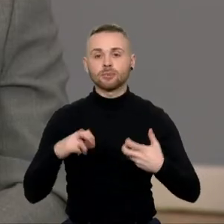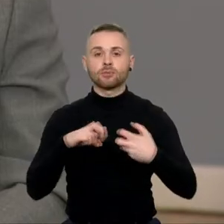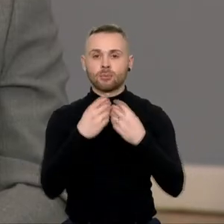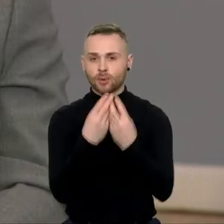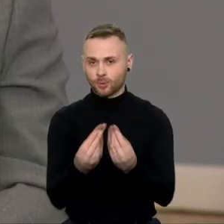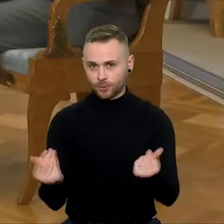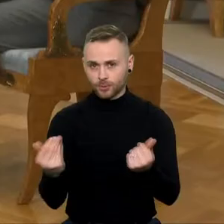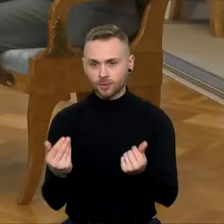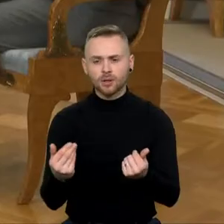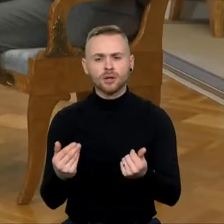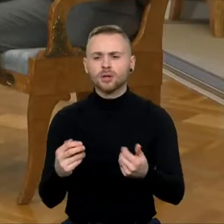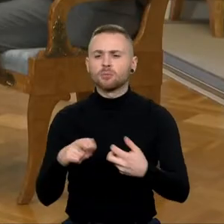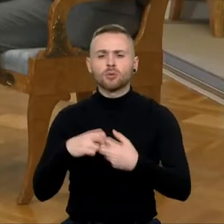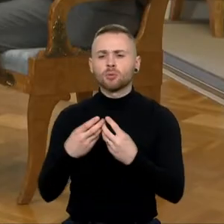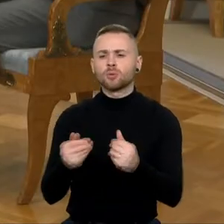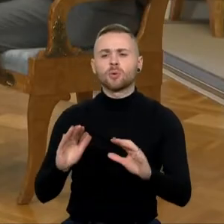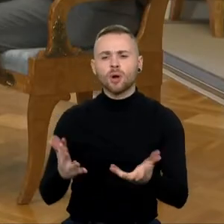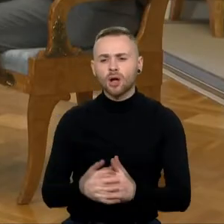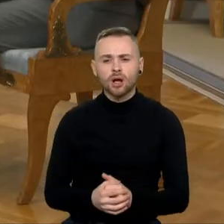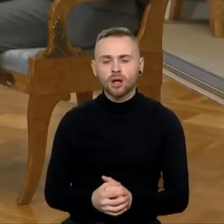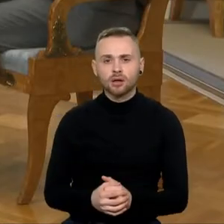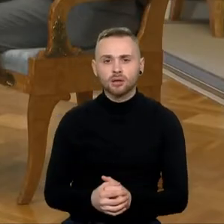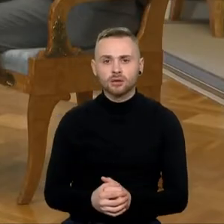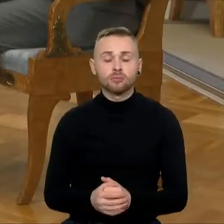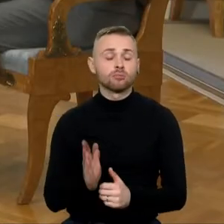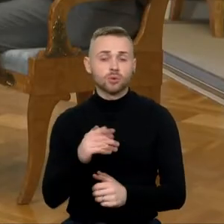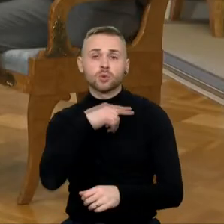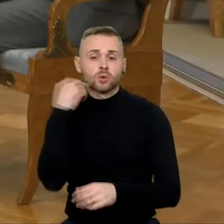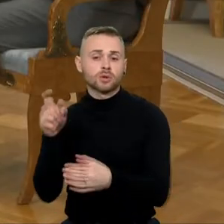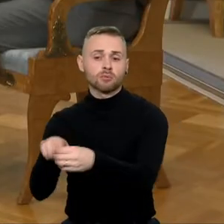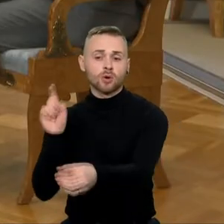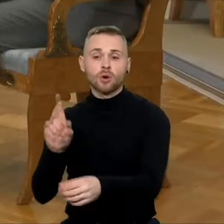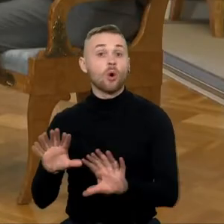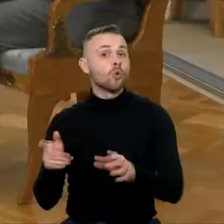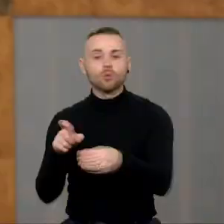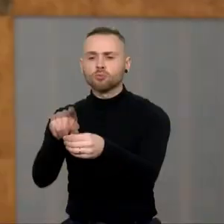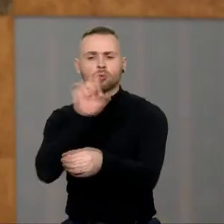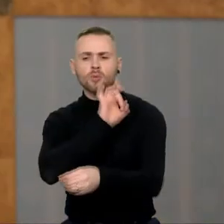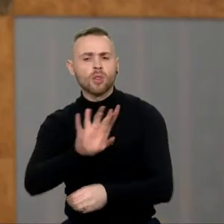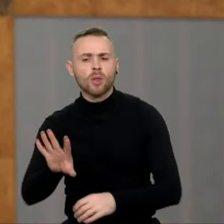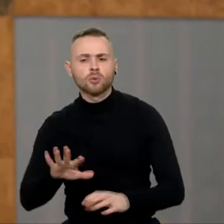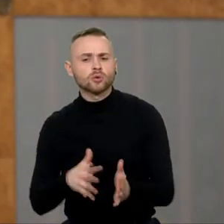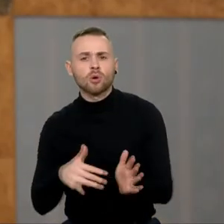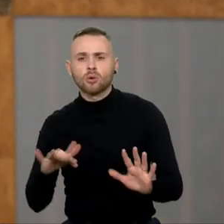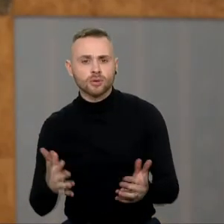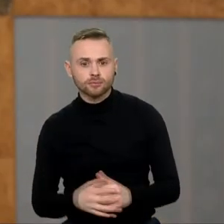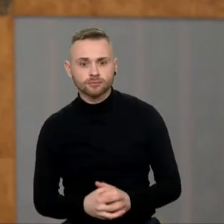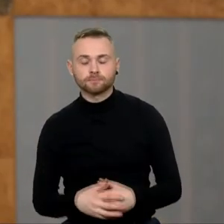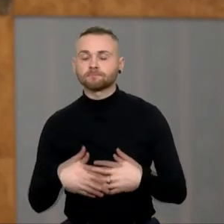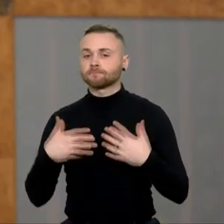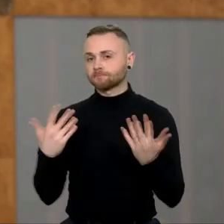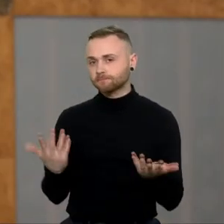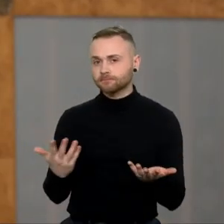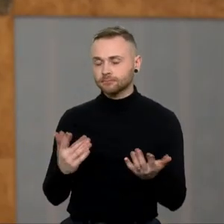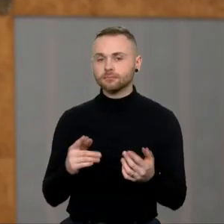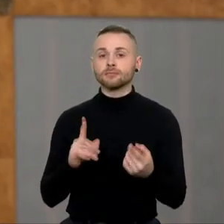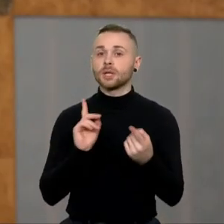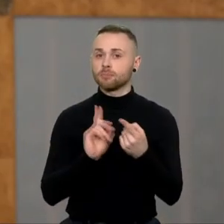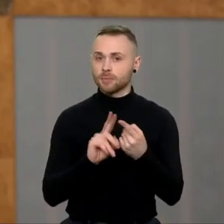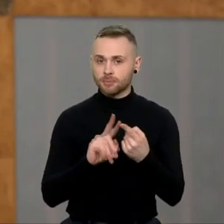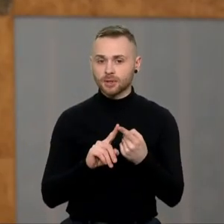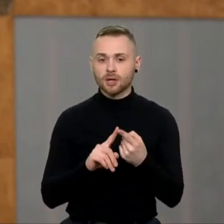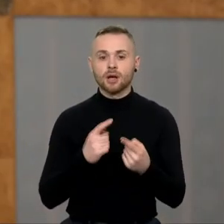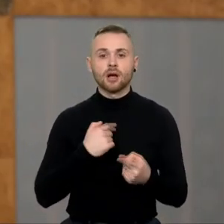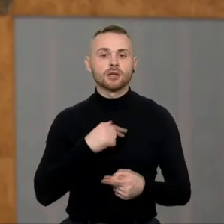Kokie sprendimai turėtų? Pasitraukti iš Rusijos rinkos. Jeigu nebus pasitraukti ar toliau? Na, pirmiausia, nenorėčiau